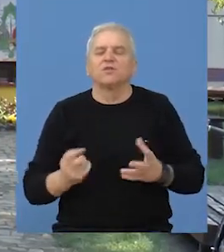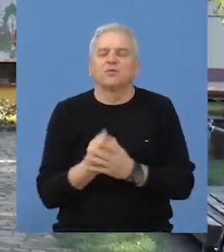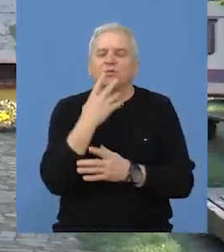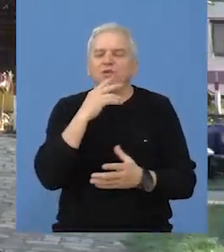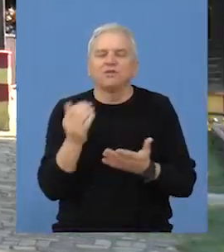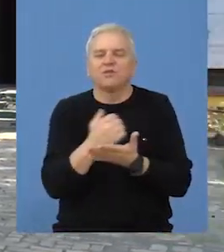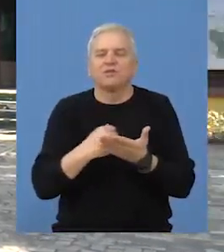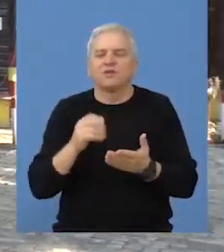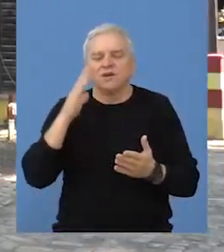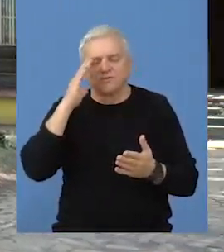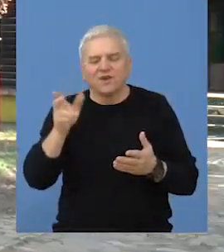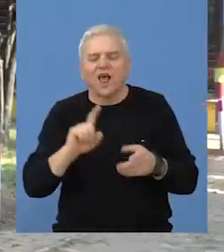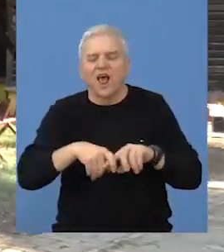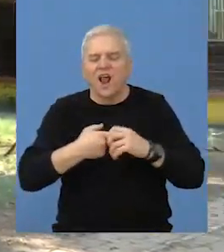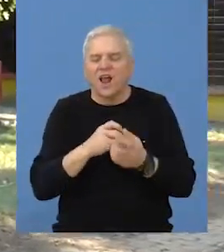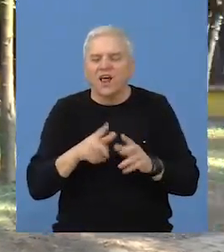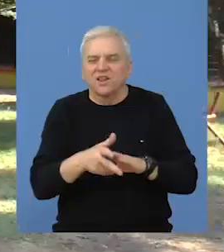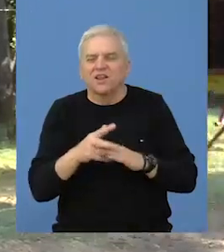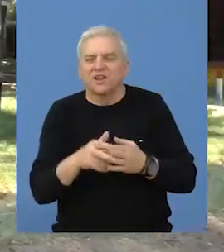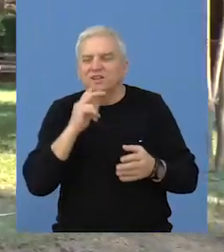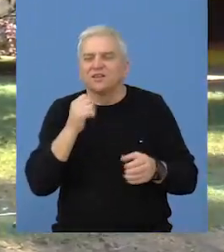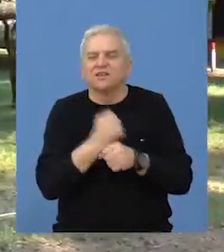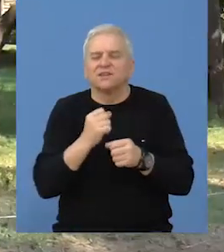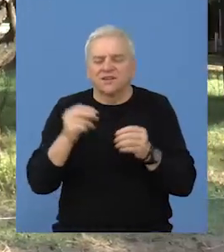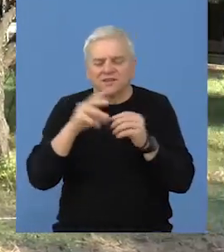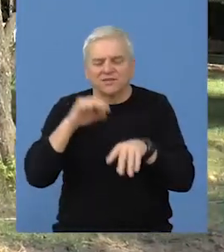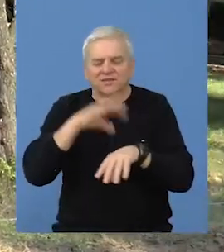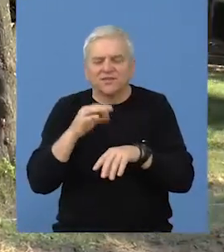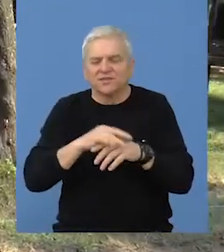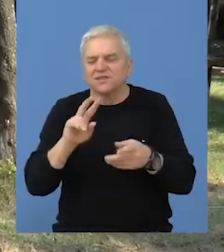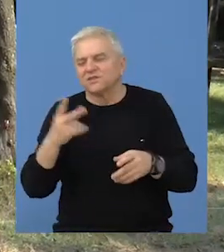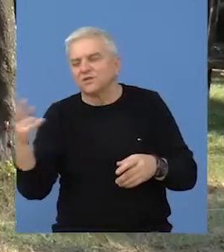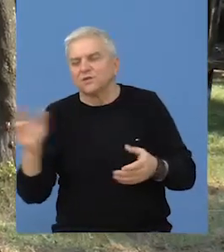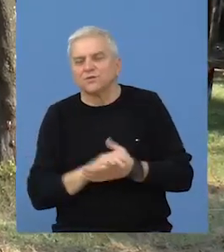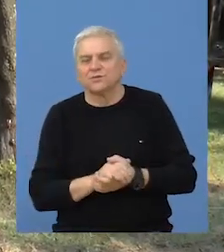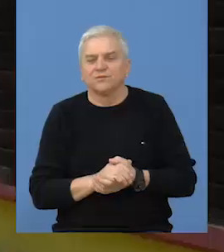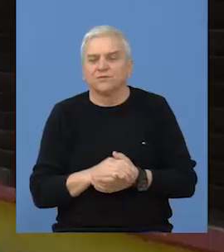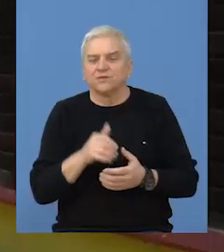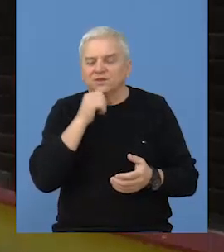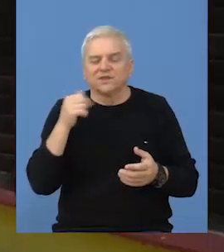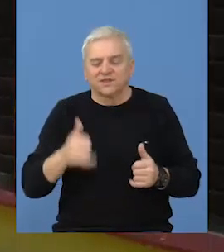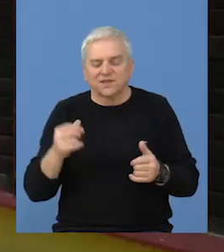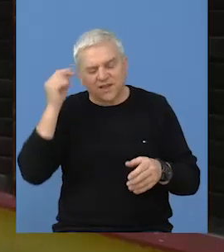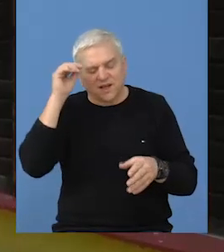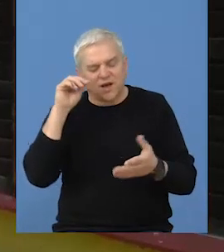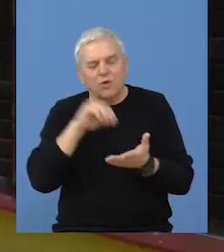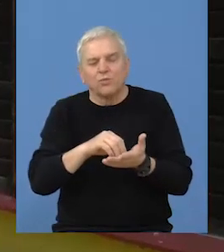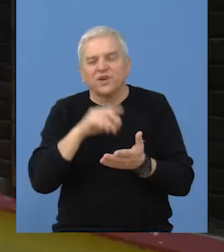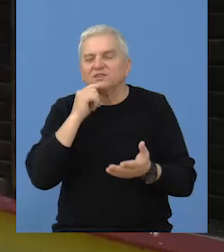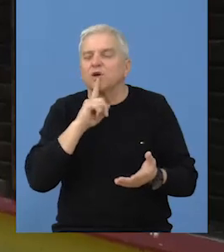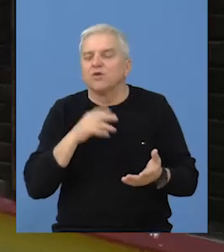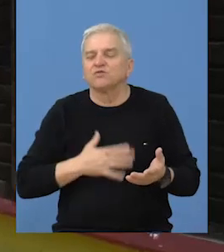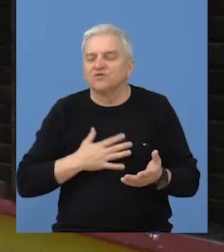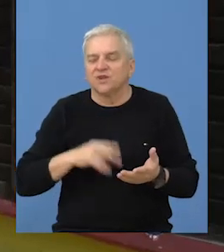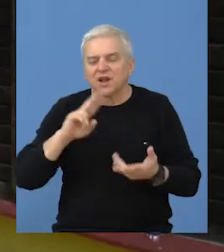prirodi, korišćenjem pionjerskih alata, izradom raznih patenata i tome slično. U toku je upise zainteresovanih